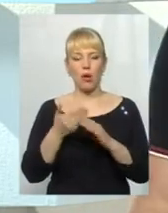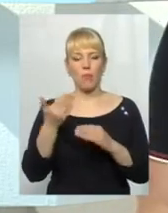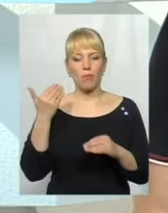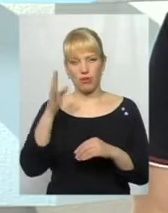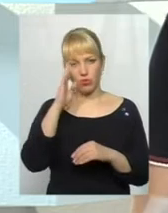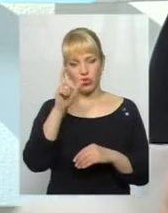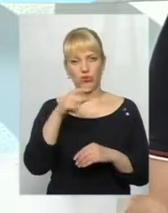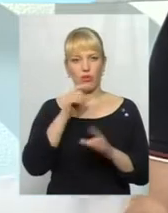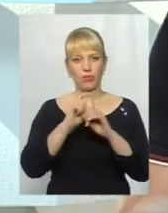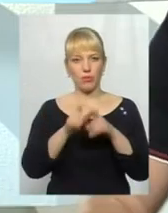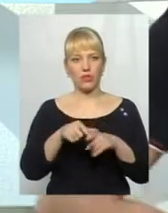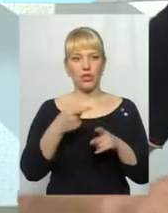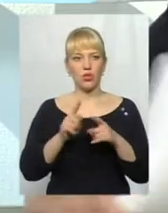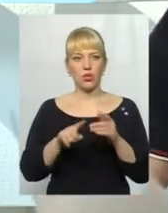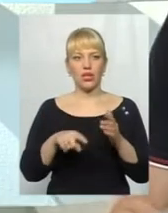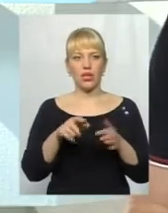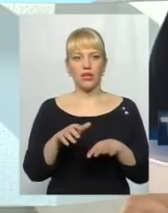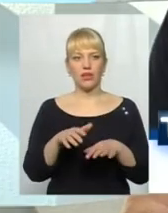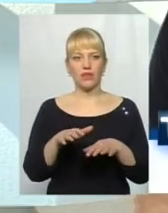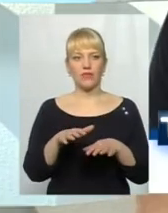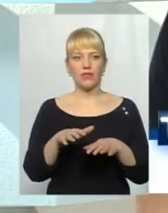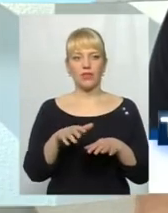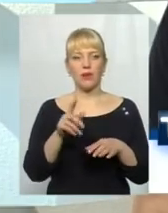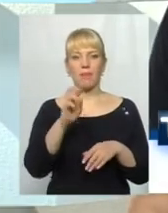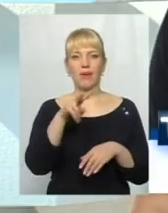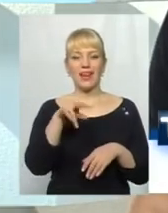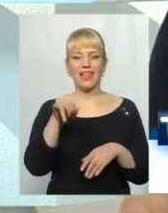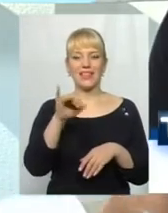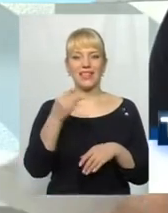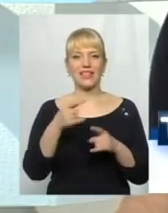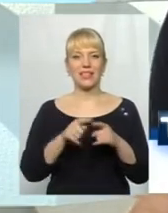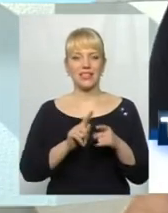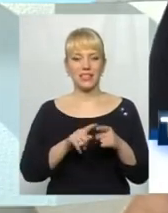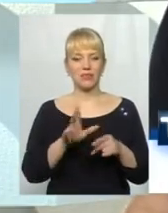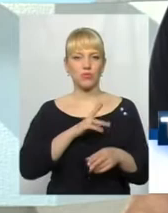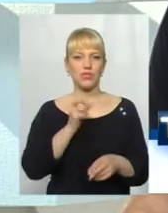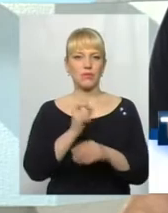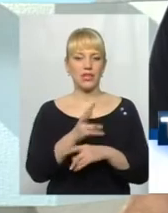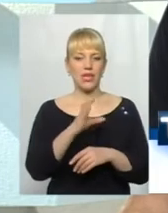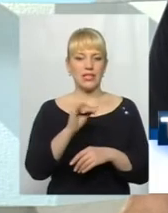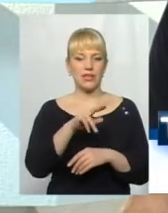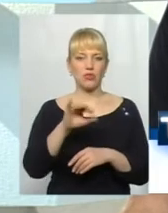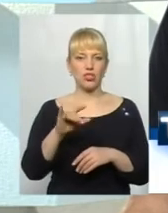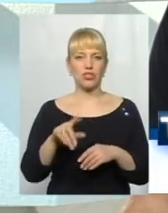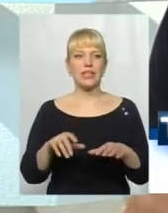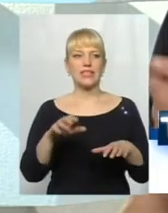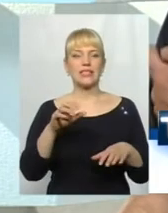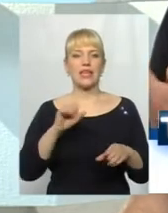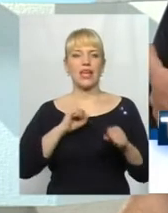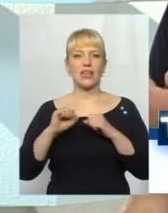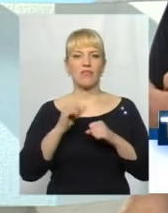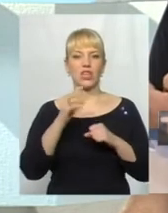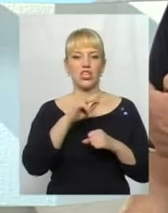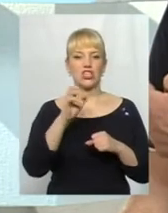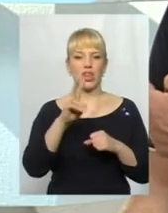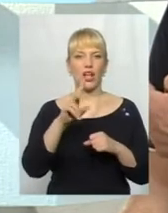сказати. Тут питання Блідого, ми всього відвотривимо. Хто такий Блідий? Його звільнив Семчишин з посади керівника 5-го ЖЕХу, який сьогодні 5-й